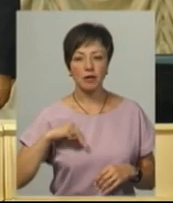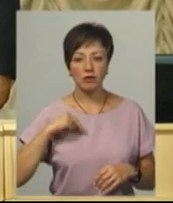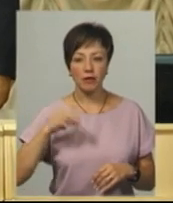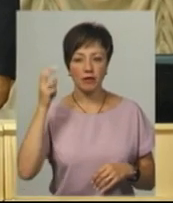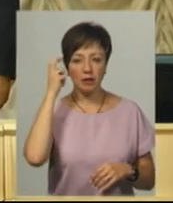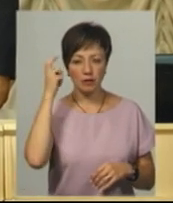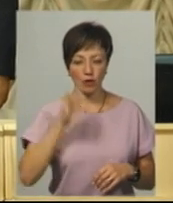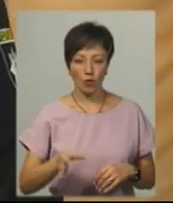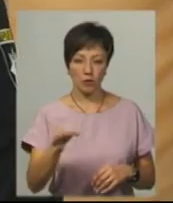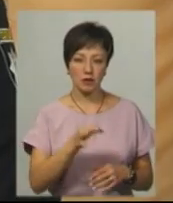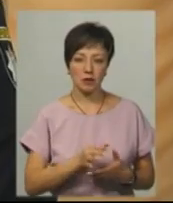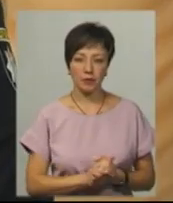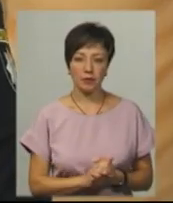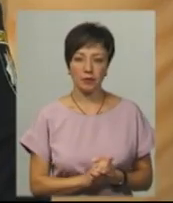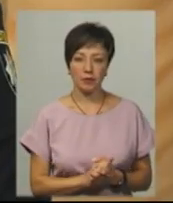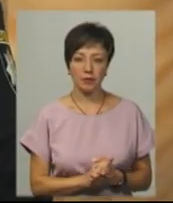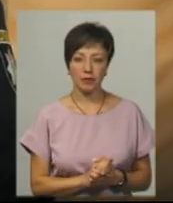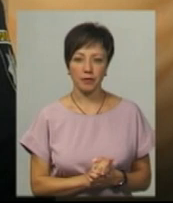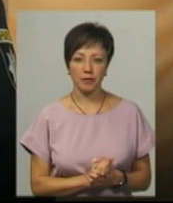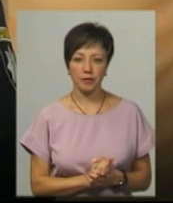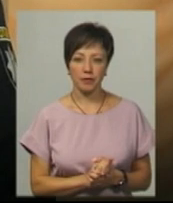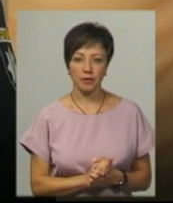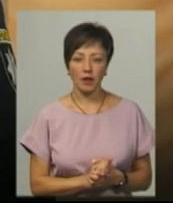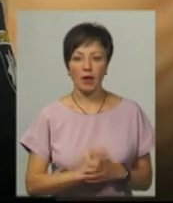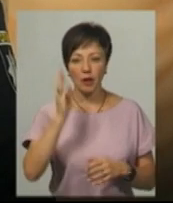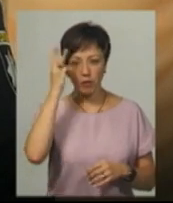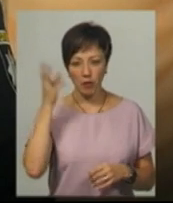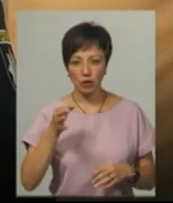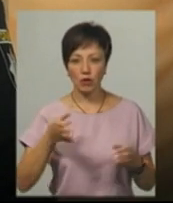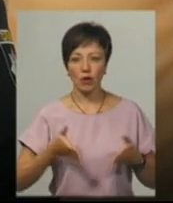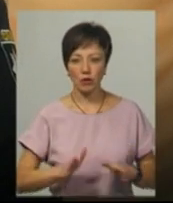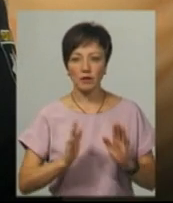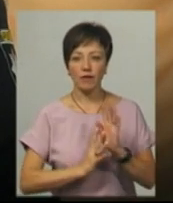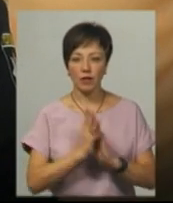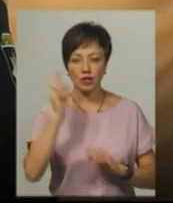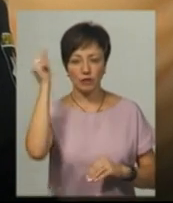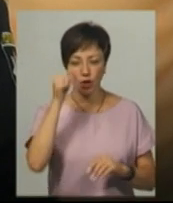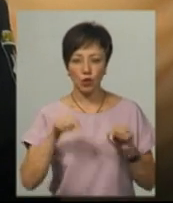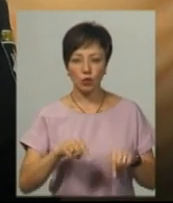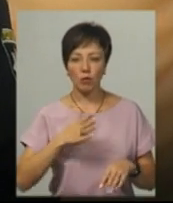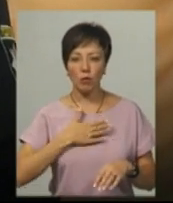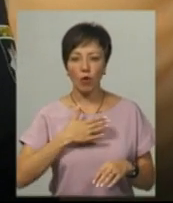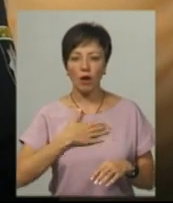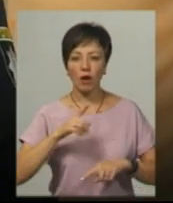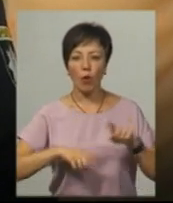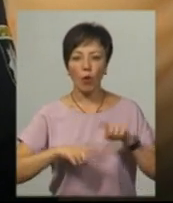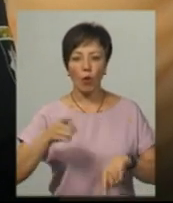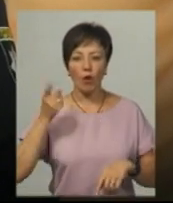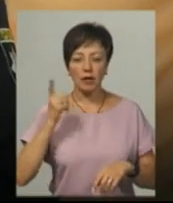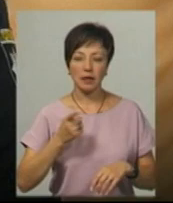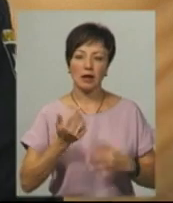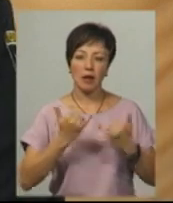національній поліції України. На Хмельниччині я народився, вірився, навчався, тут мої коріння, тому це для